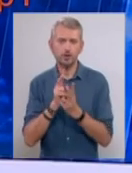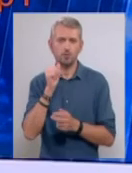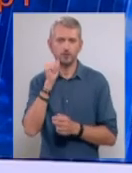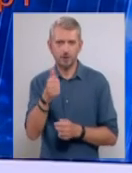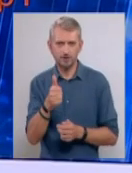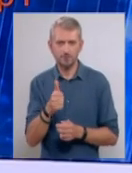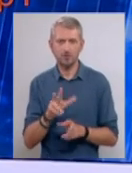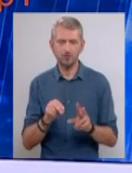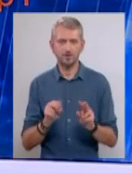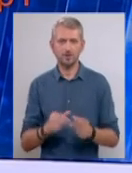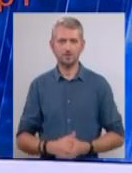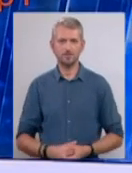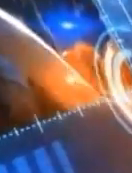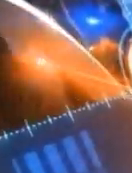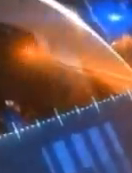за увагу. Хай щастить!